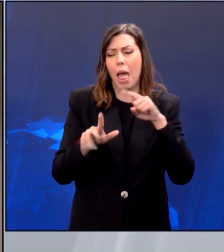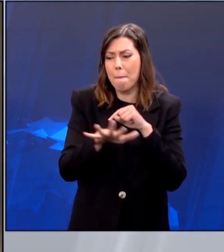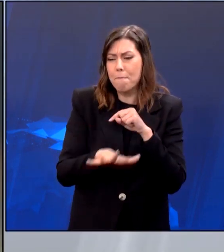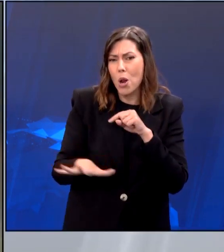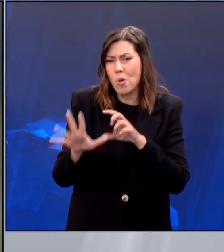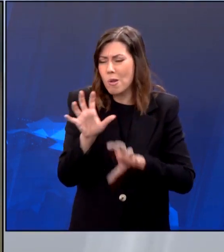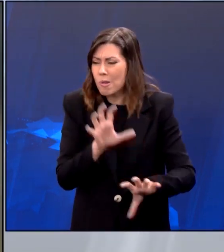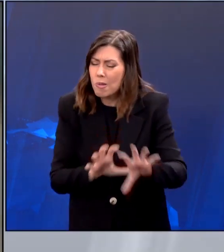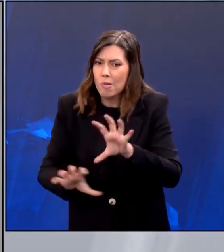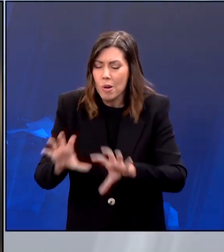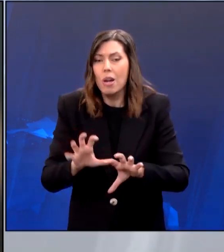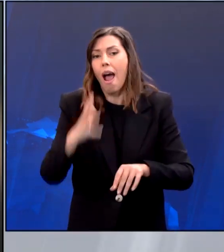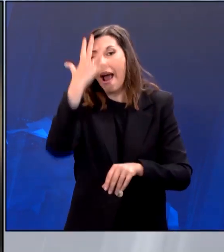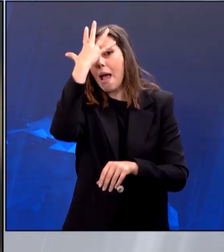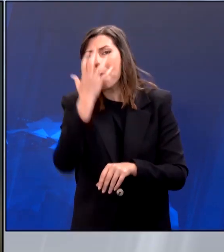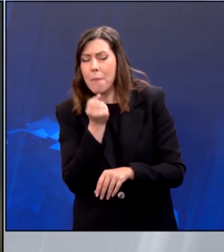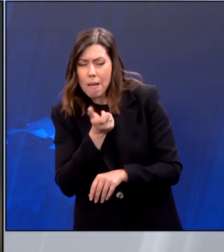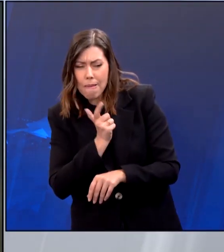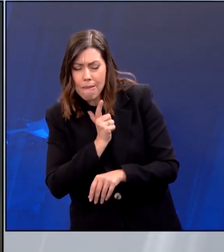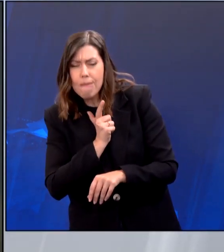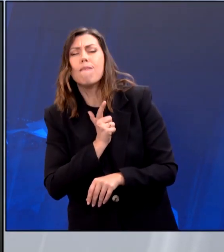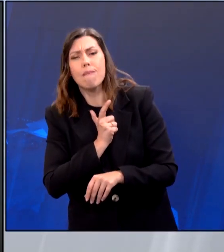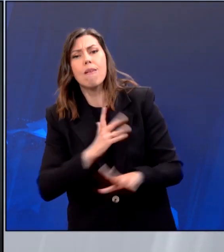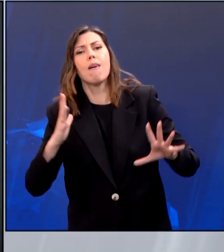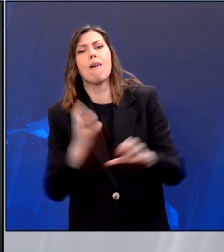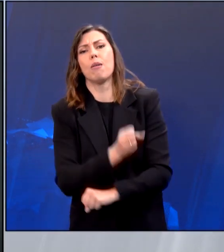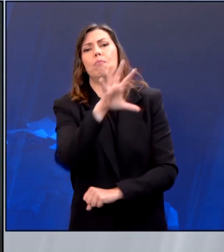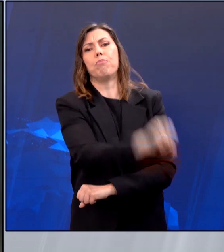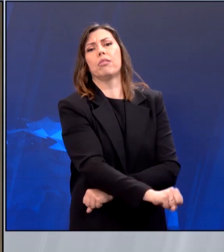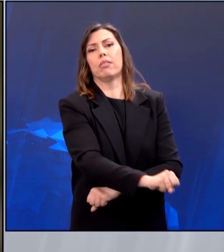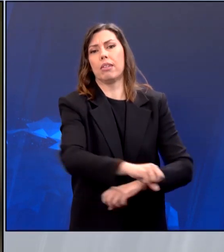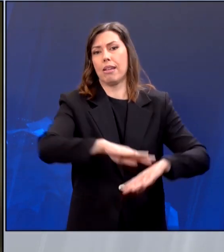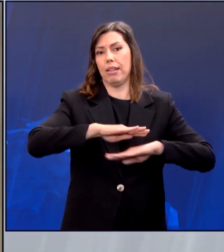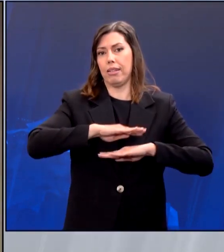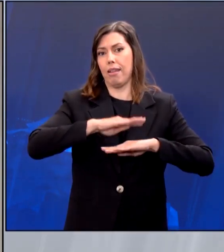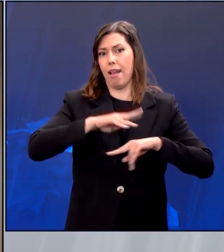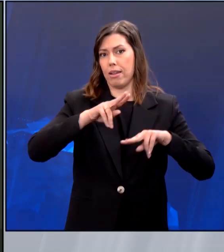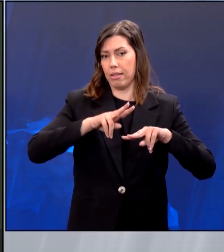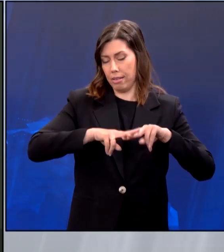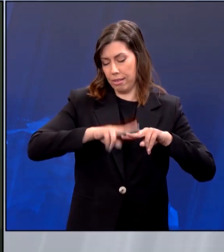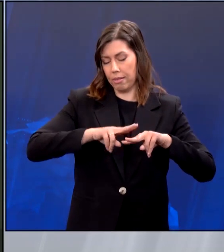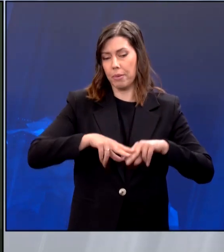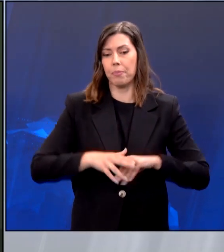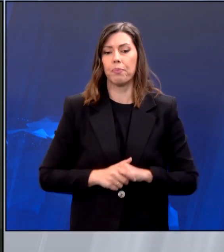Χαμάς έστησαν ενέδρα και κατάφεραν να παρασύρουν σε αυτοί Ισραηλινούς στρατιώτες.